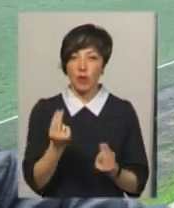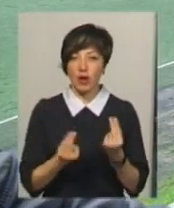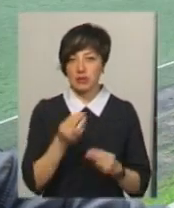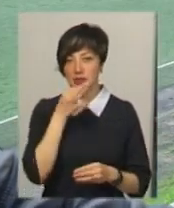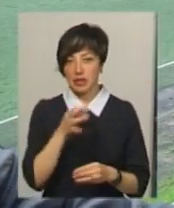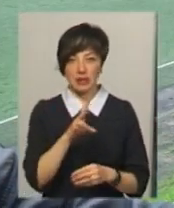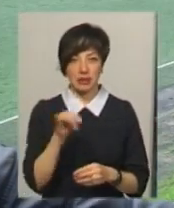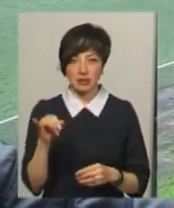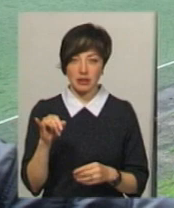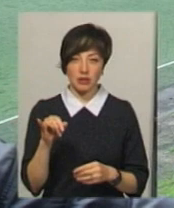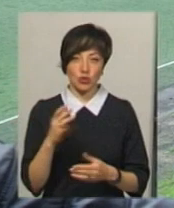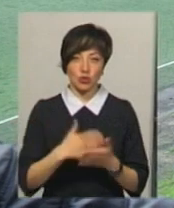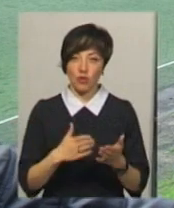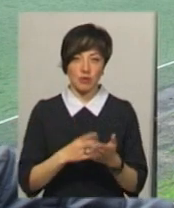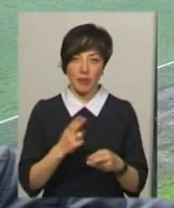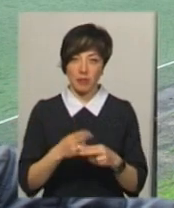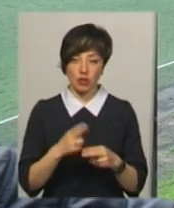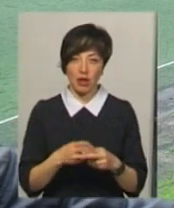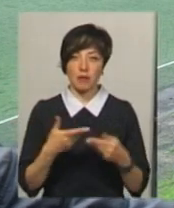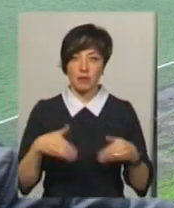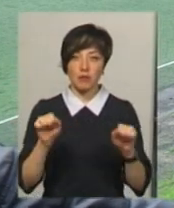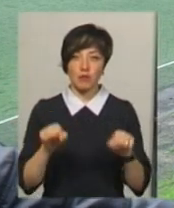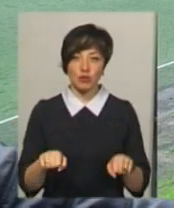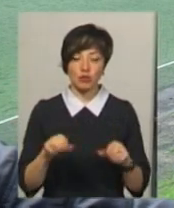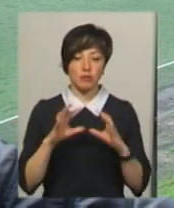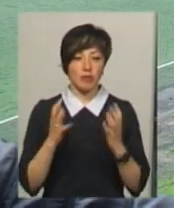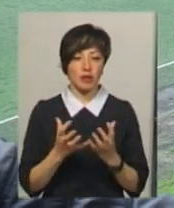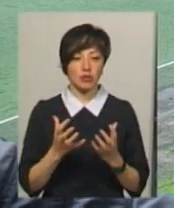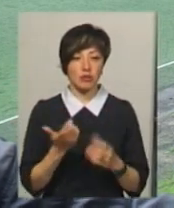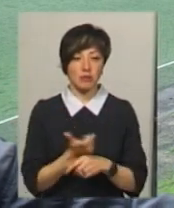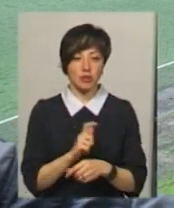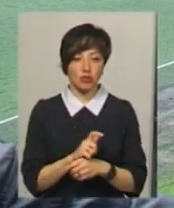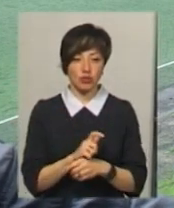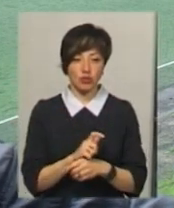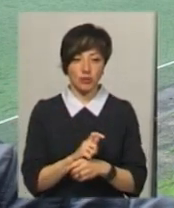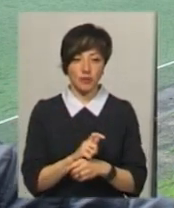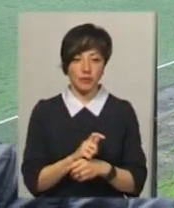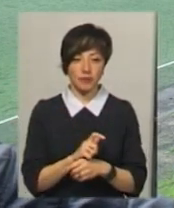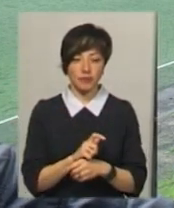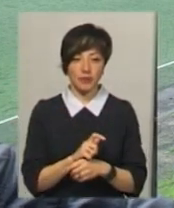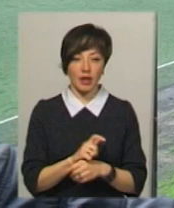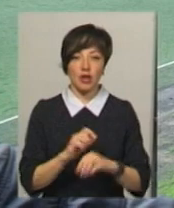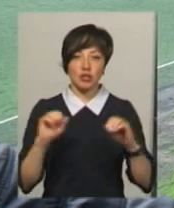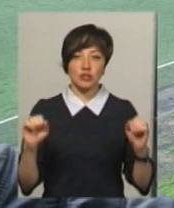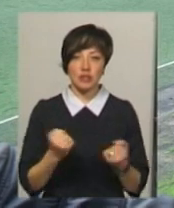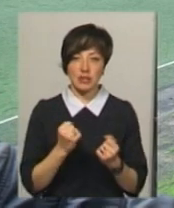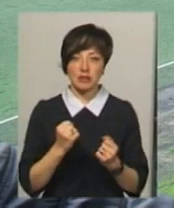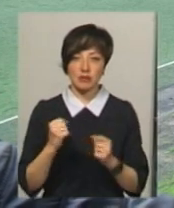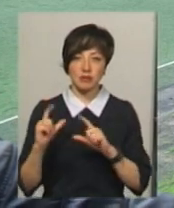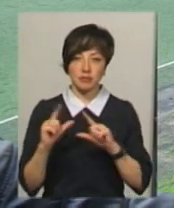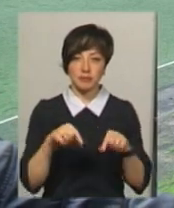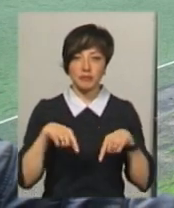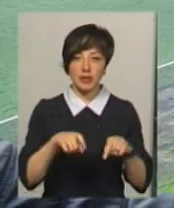сказати, ні, воно зовсім не мішало. Може, м'яч більше скорість набирав, і воно